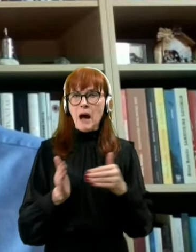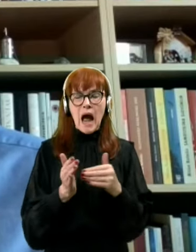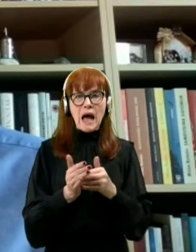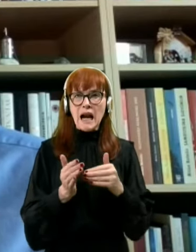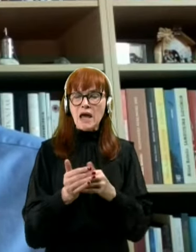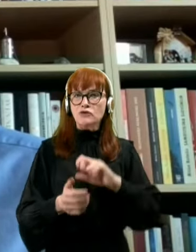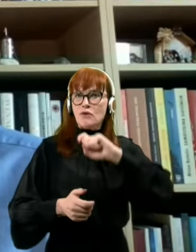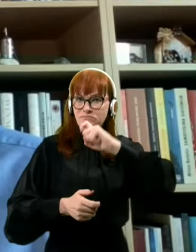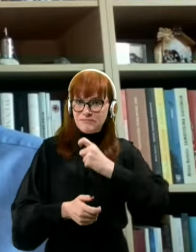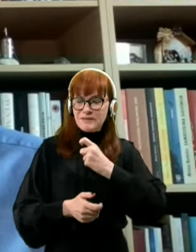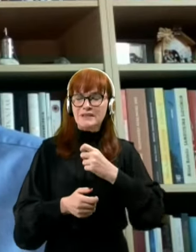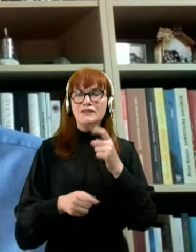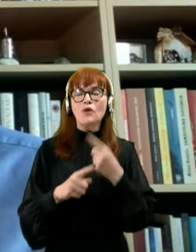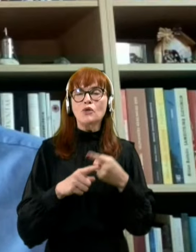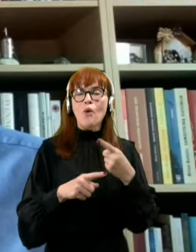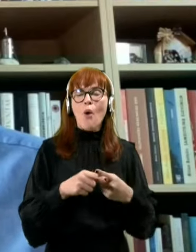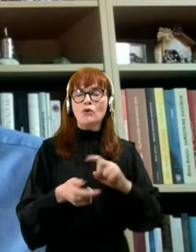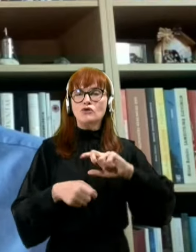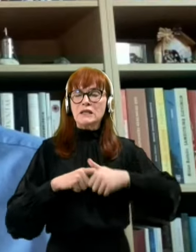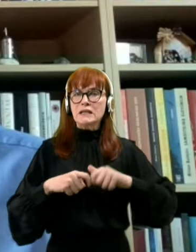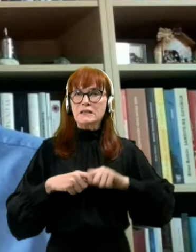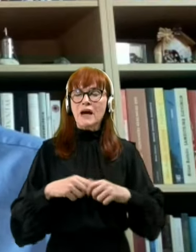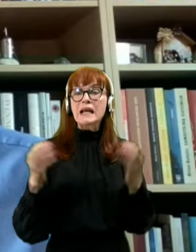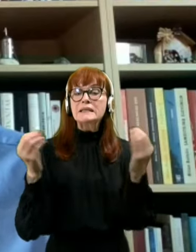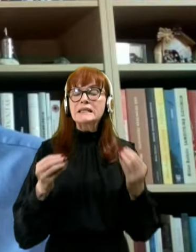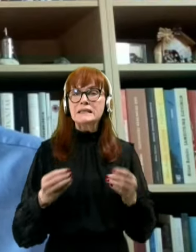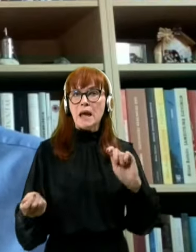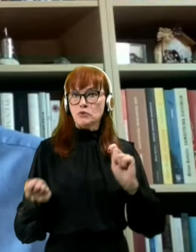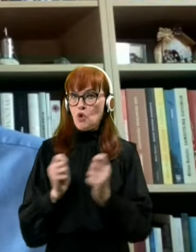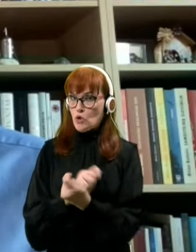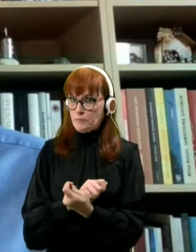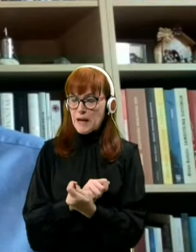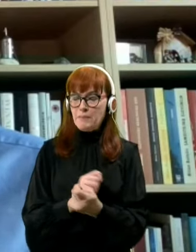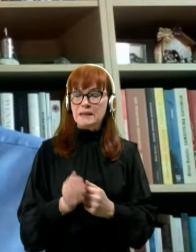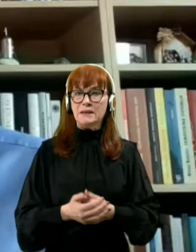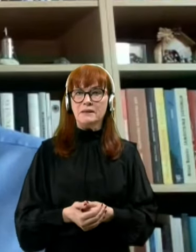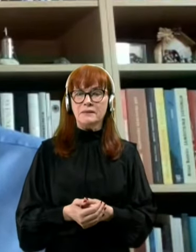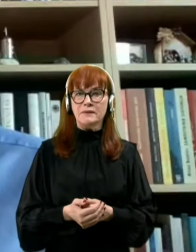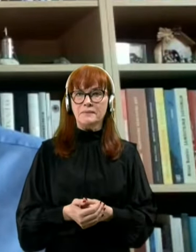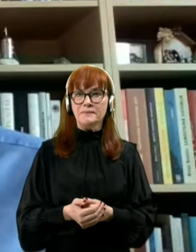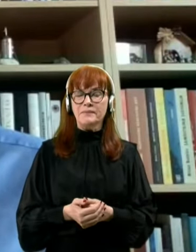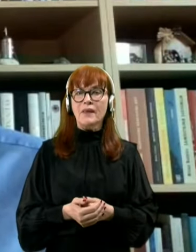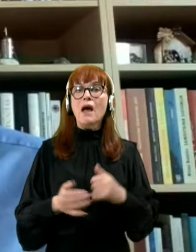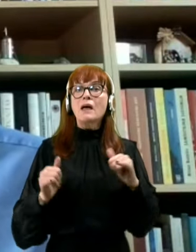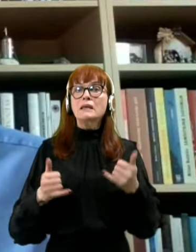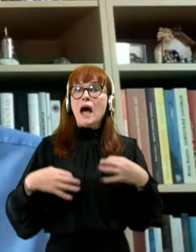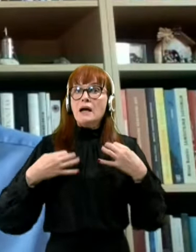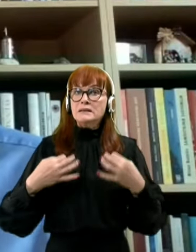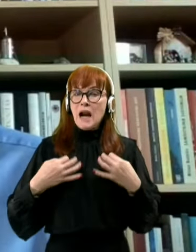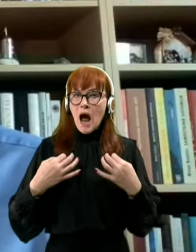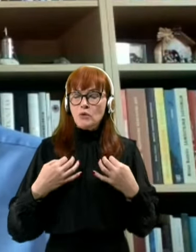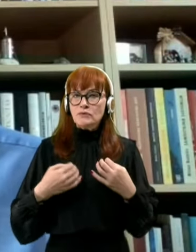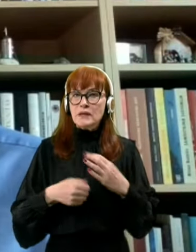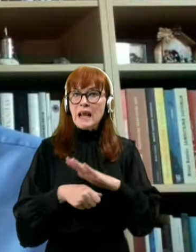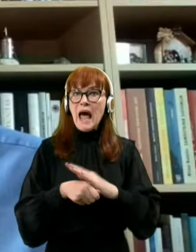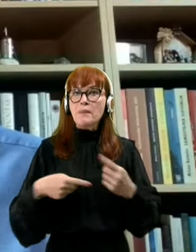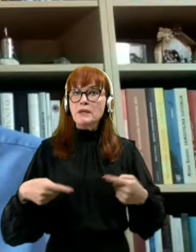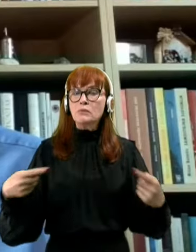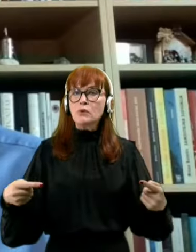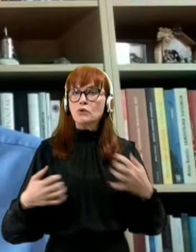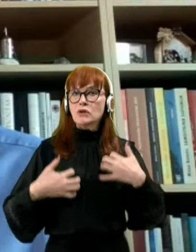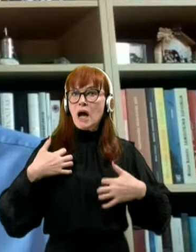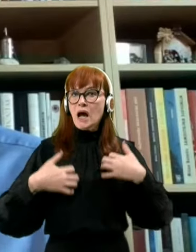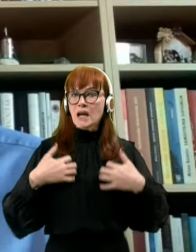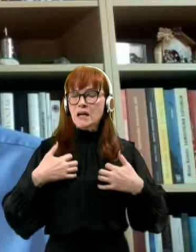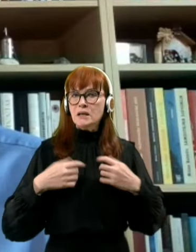in določene stvari sistemsko spremeniti. Ta zdravstvena in epidemiološka kriza je